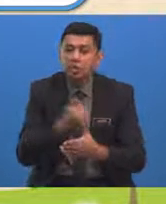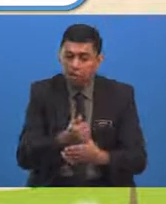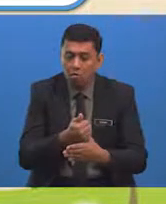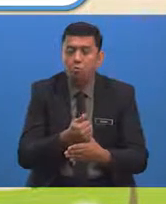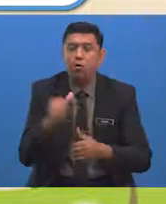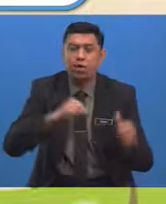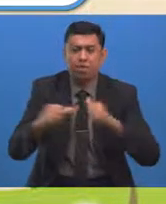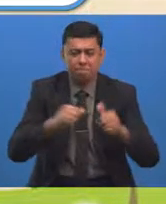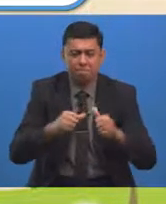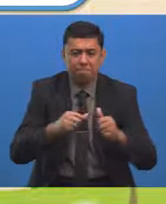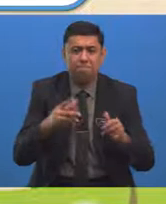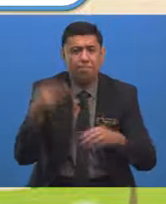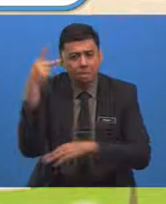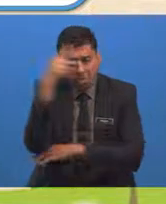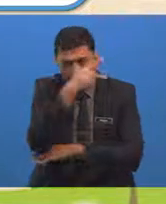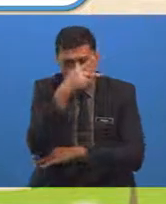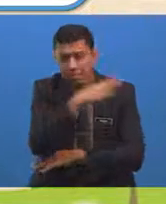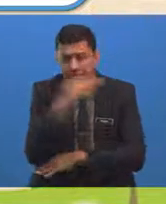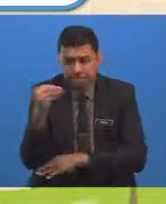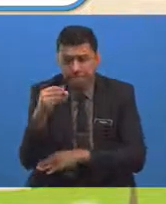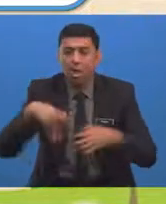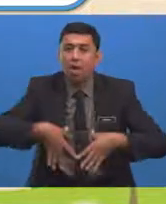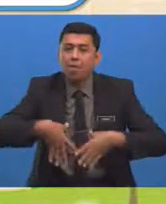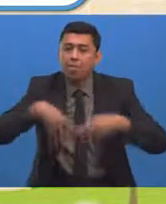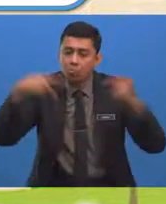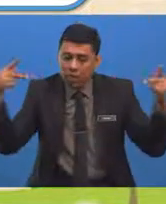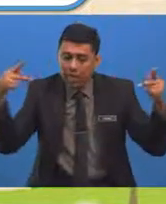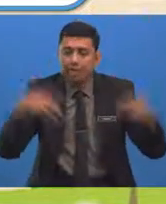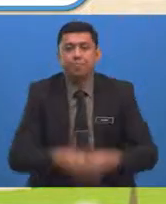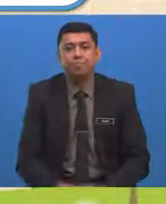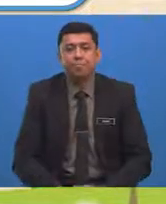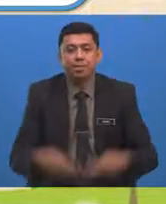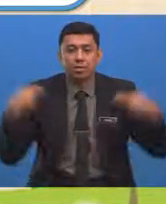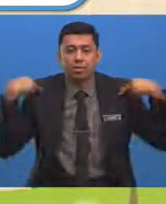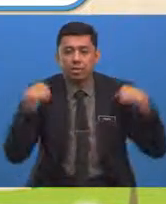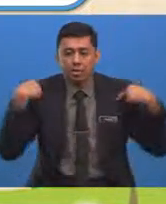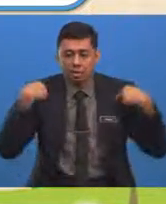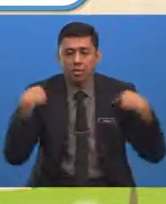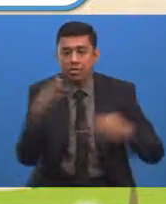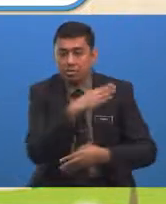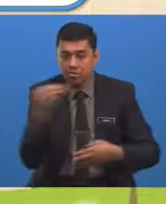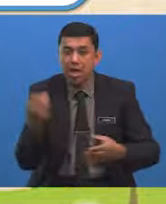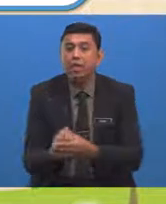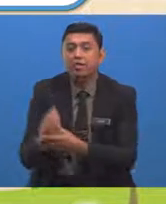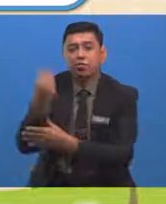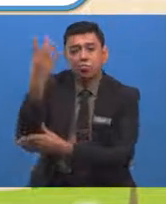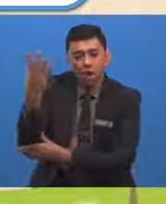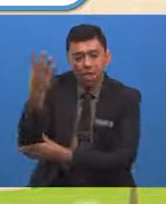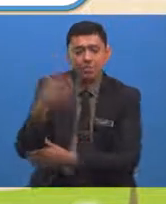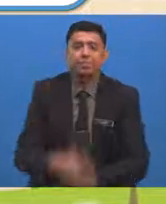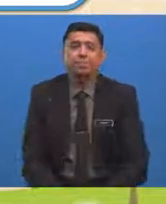pemeliharaan dan pemeliharaan haiwan serta tumbuhan